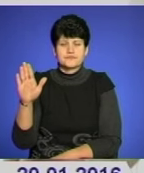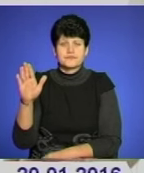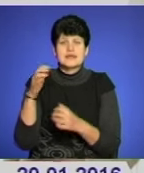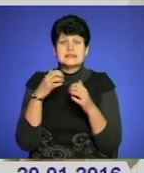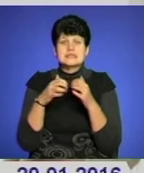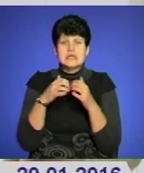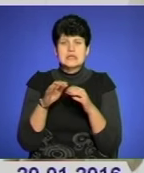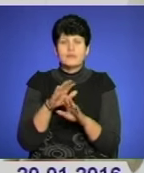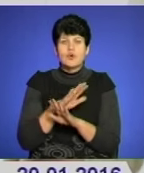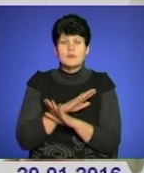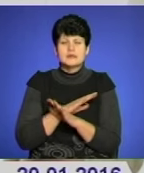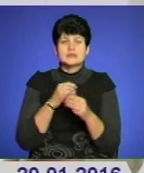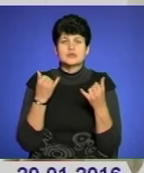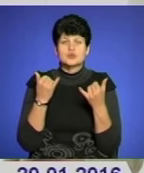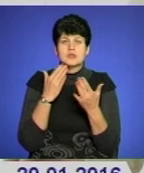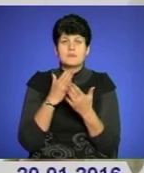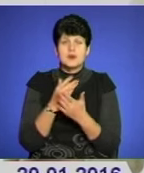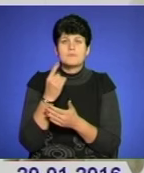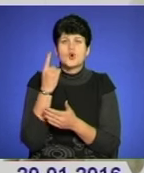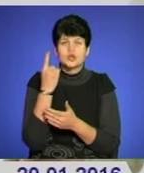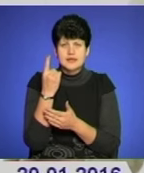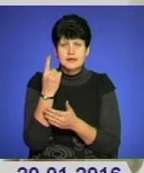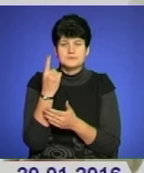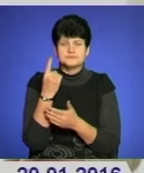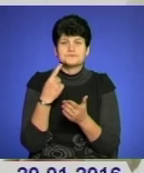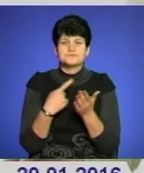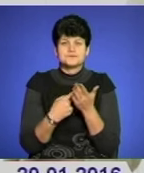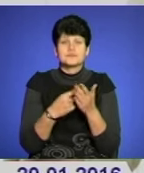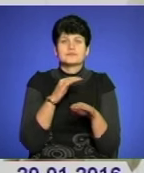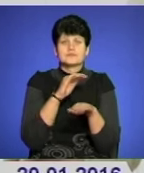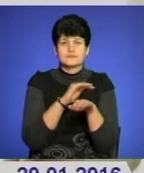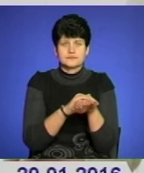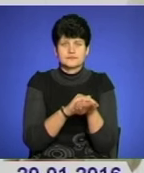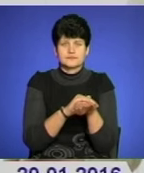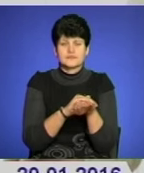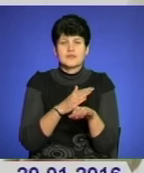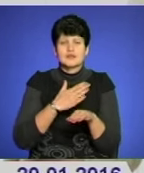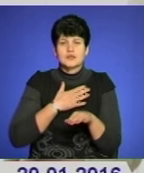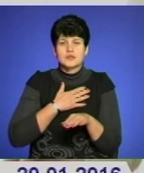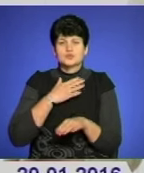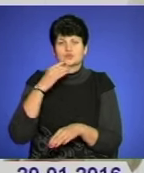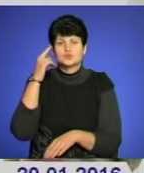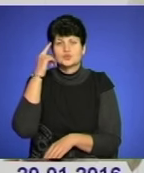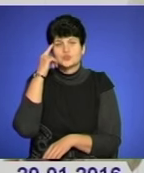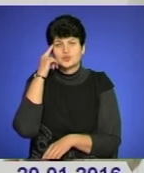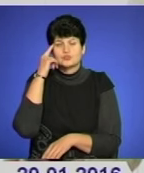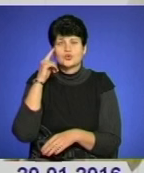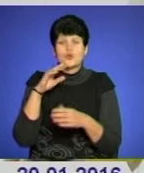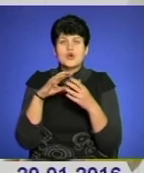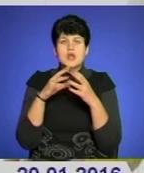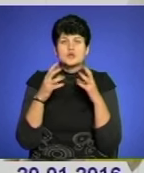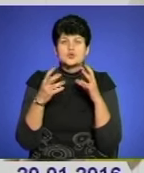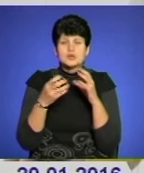померлих ми на сьогодні маємо одне підтвердження. На нашу думку, результат